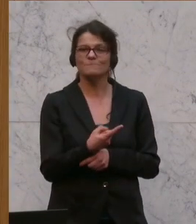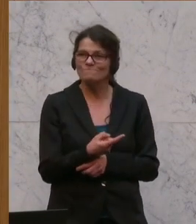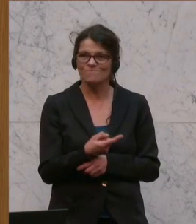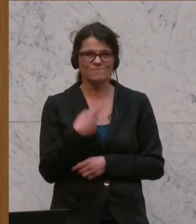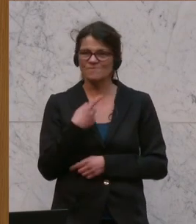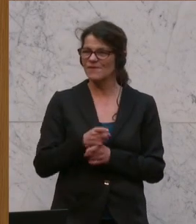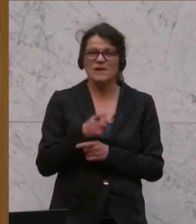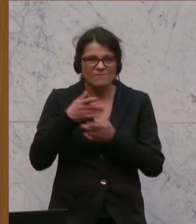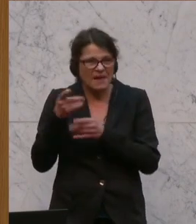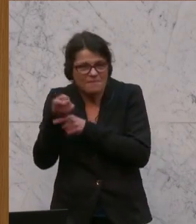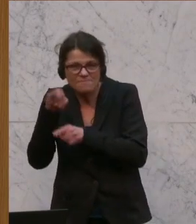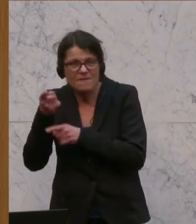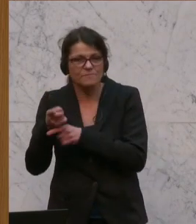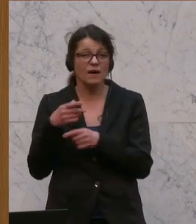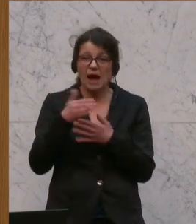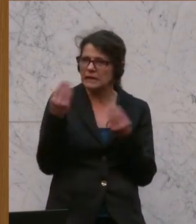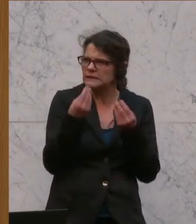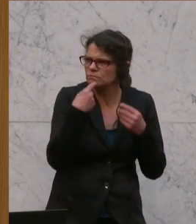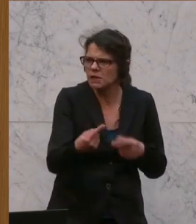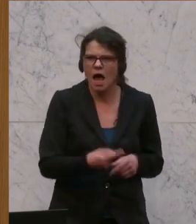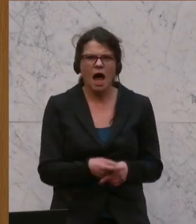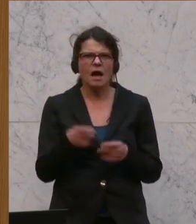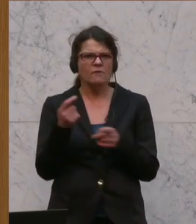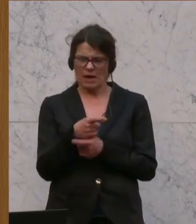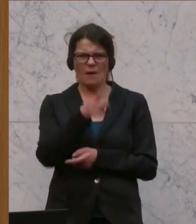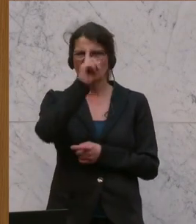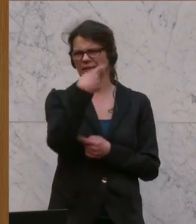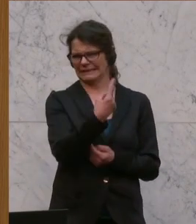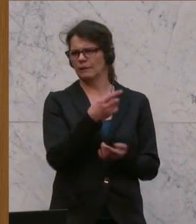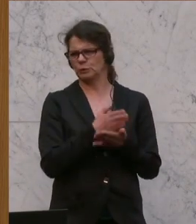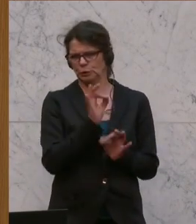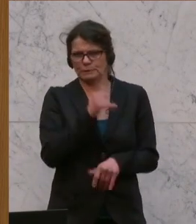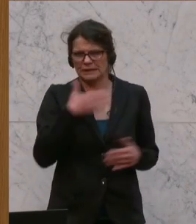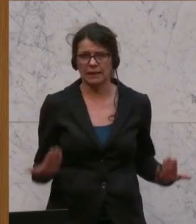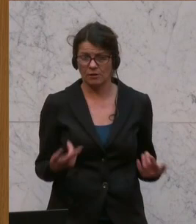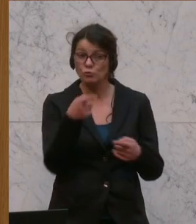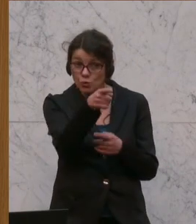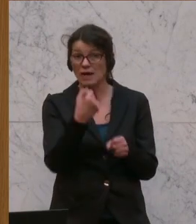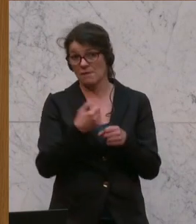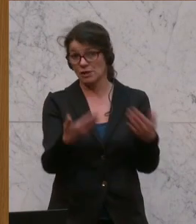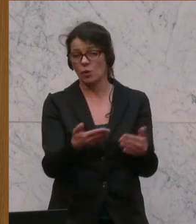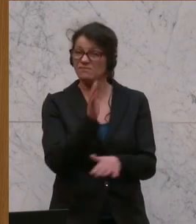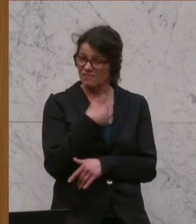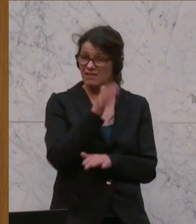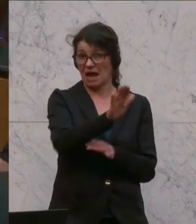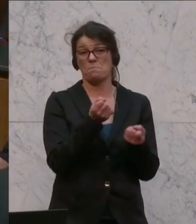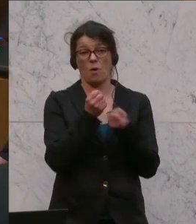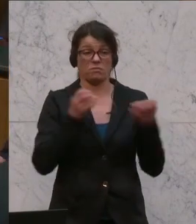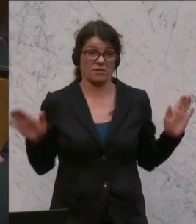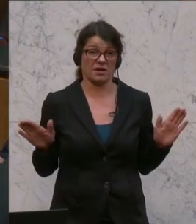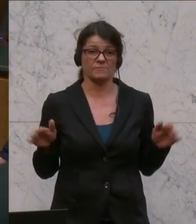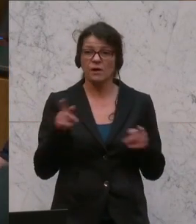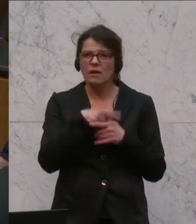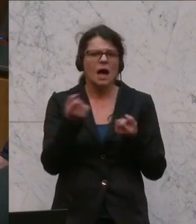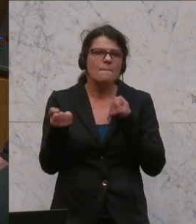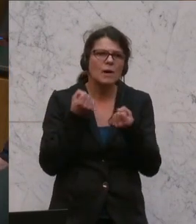genutzt, indem Sie weiter Dinge behauptet haben, wie der besseren Wissens. Das haben Sie gemacht, das war Ihre Politik und von dieser